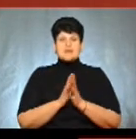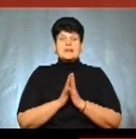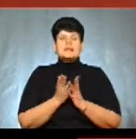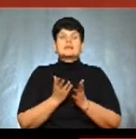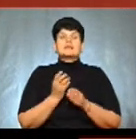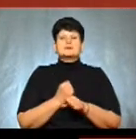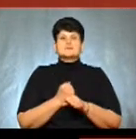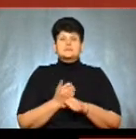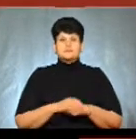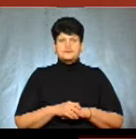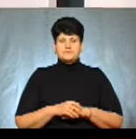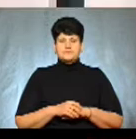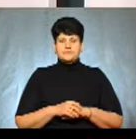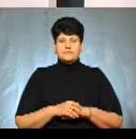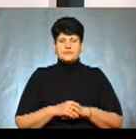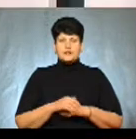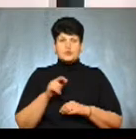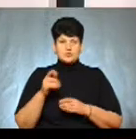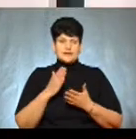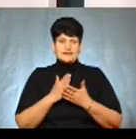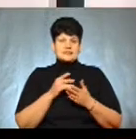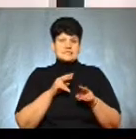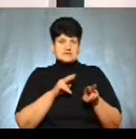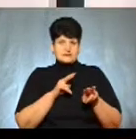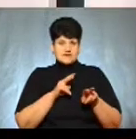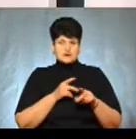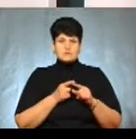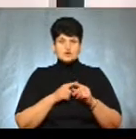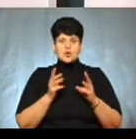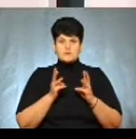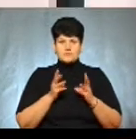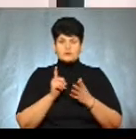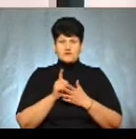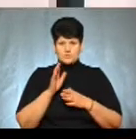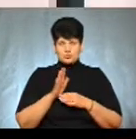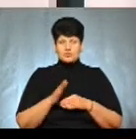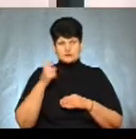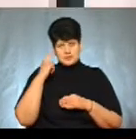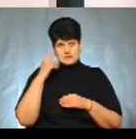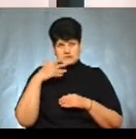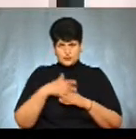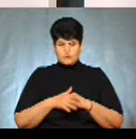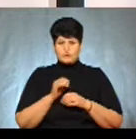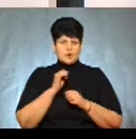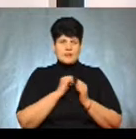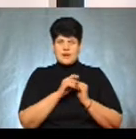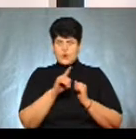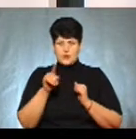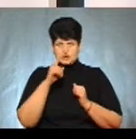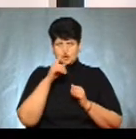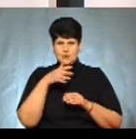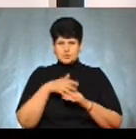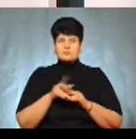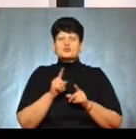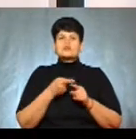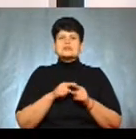Які її дії? В першу чергу, люди, які стали свідками такого підпалу, мають бути свідомими, тому що не кожен розуміє, що